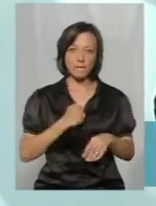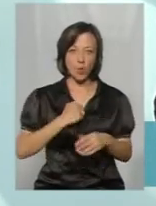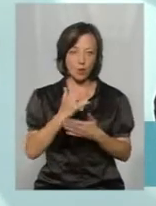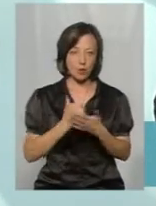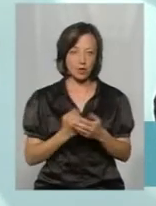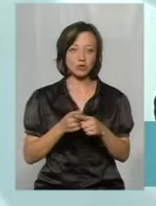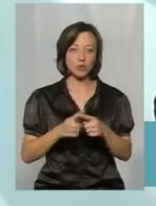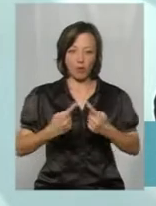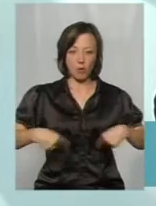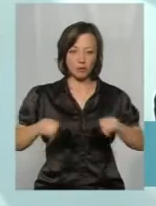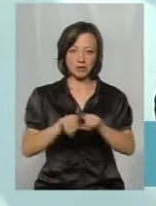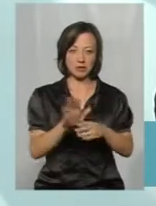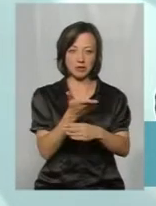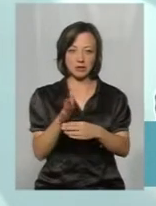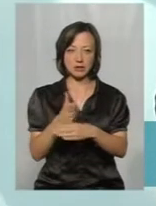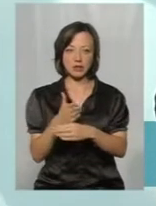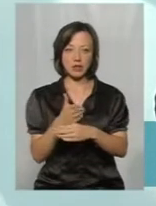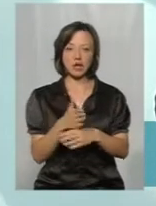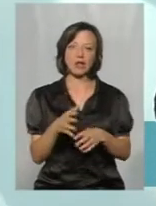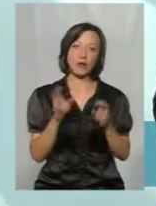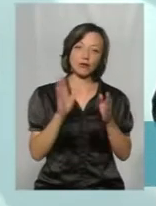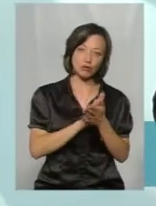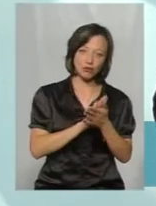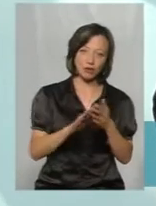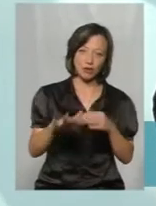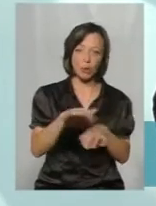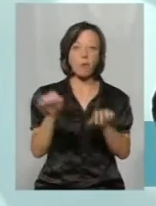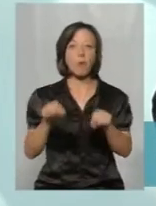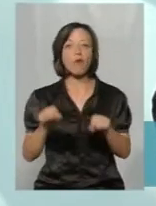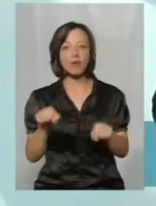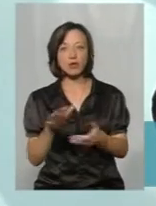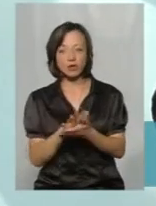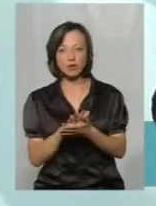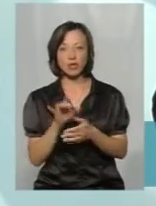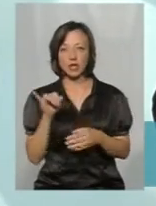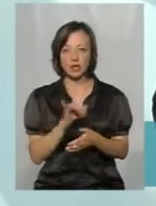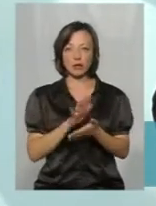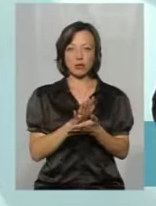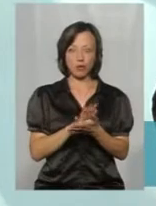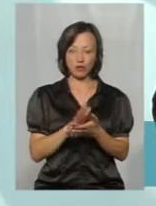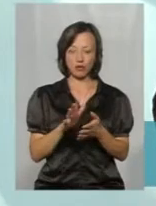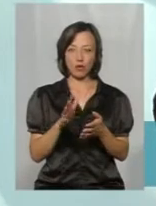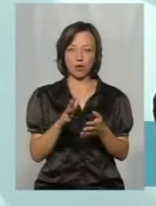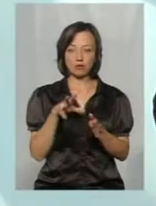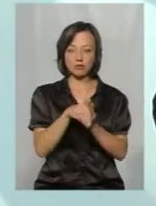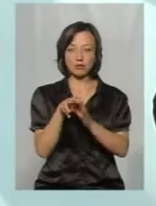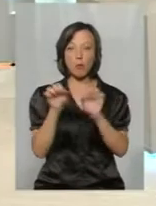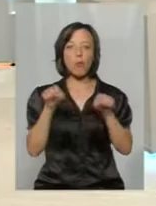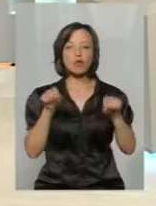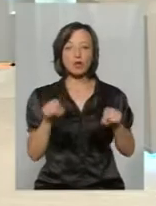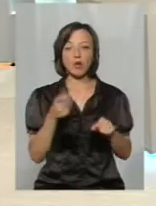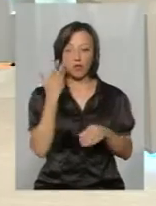Дану область ми ділили на безпечну територію, імовірно забруднену і забруднену. Після того, як ми